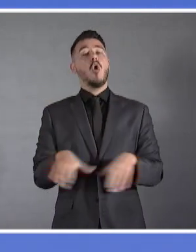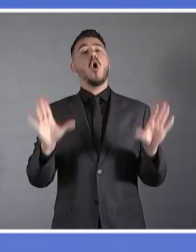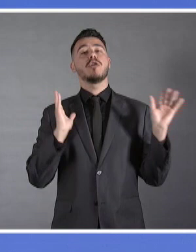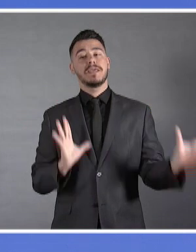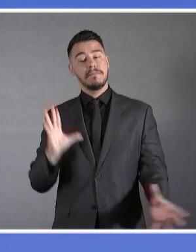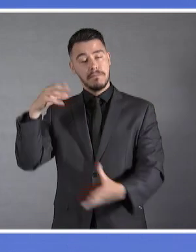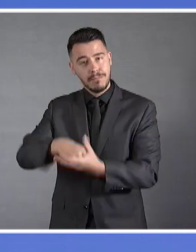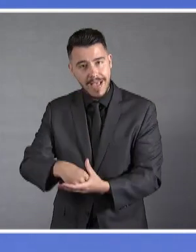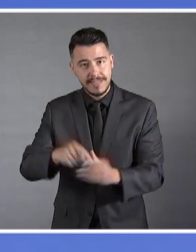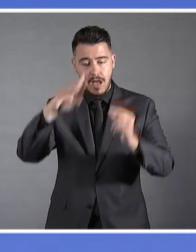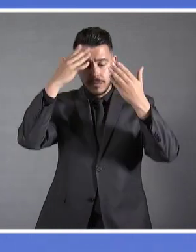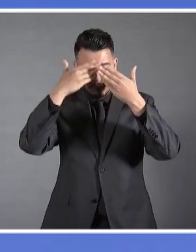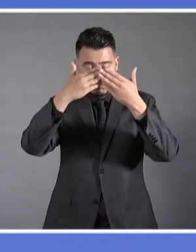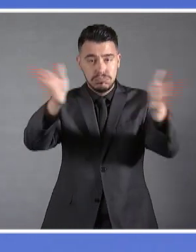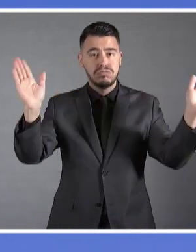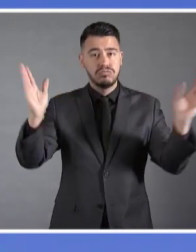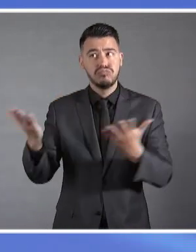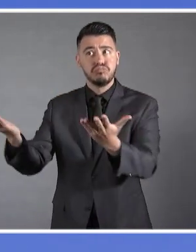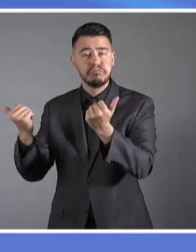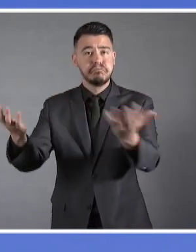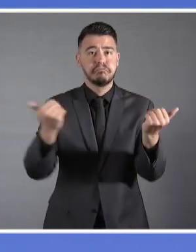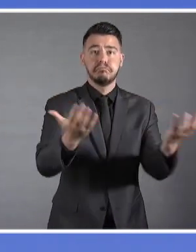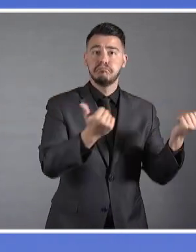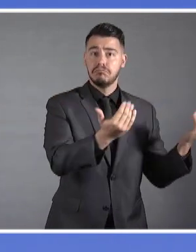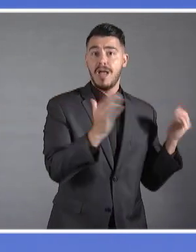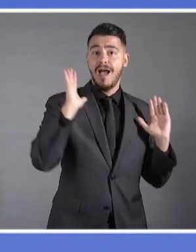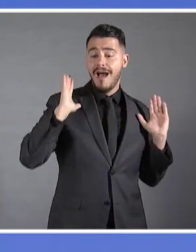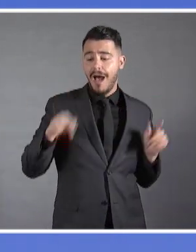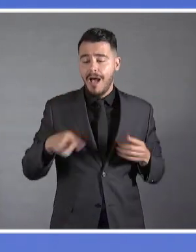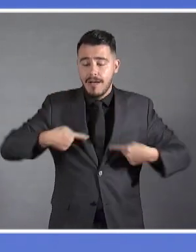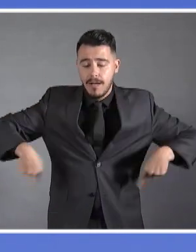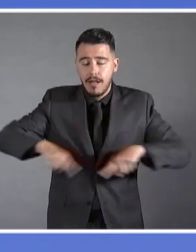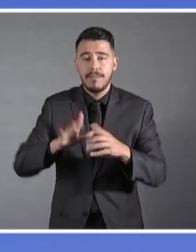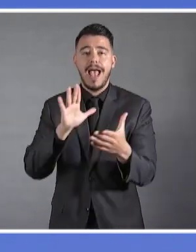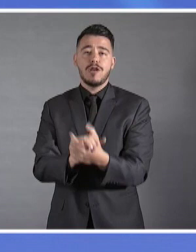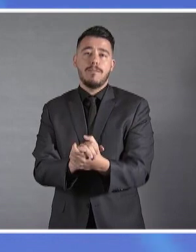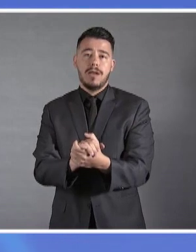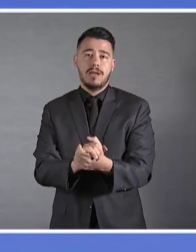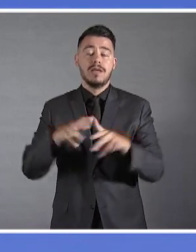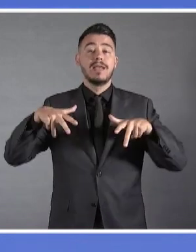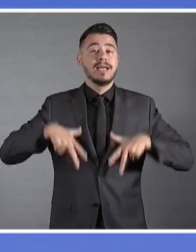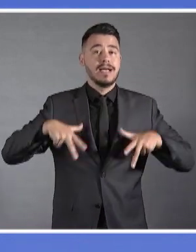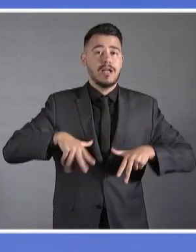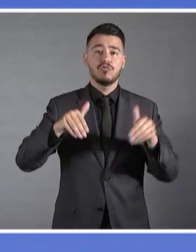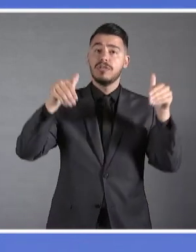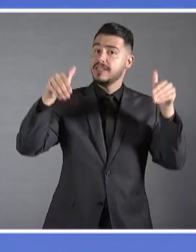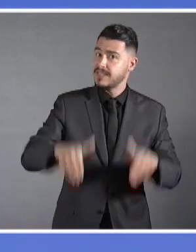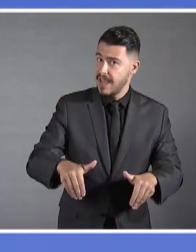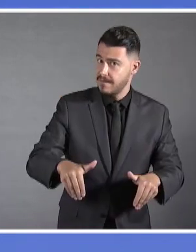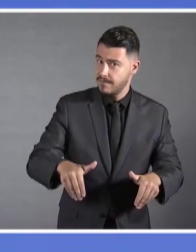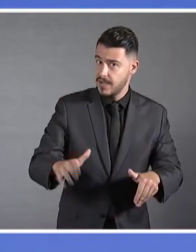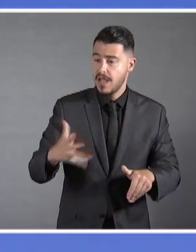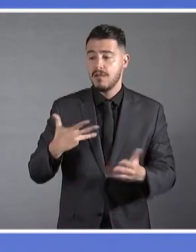Με μια κοινωνία συνεκτική και κυρίως ενωμένη. Με ένα κράτος που σέβεται και διευκολύνει και βρίσκεται κοντά στον πολίτη.